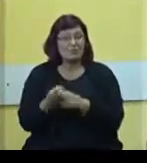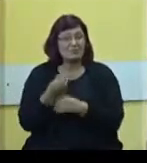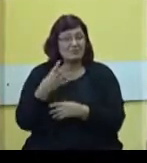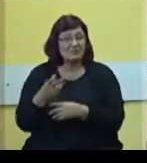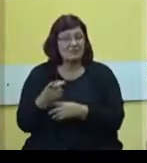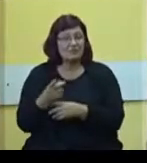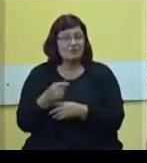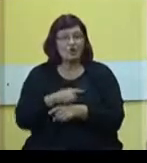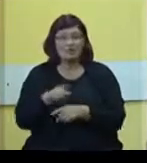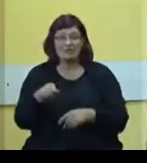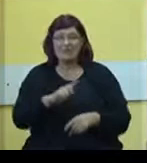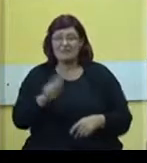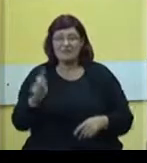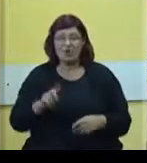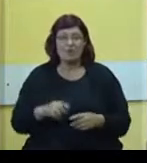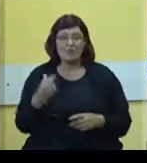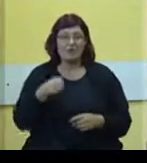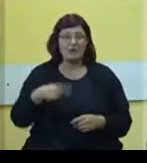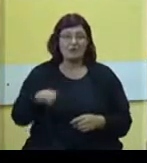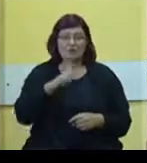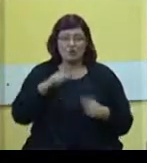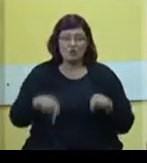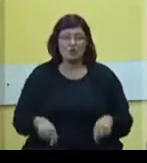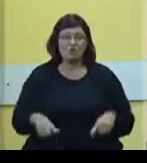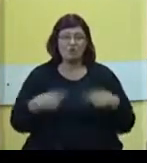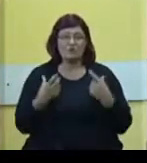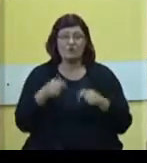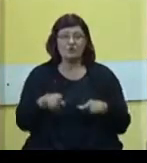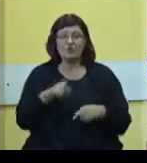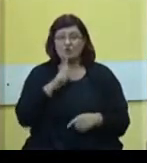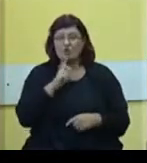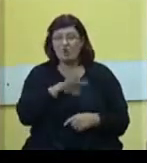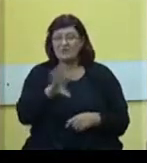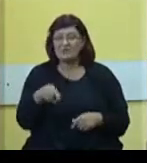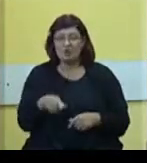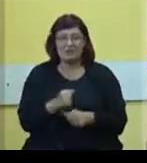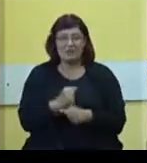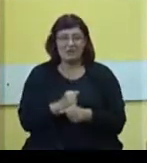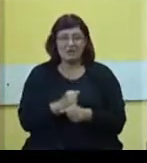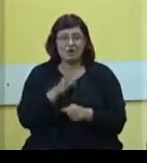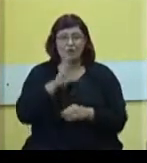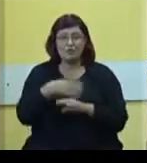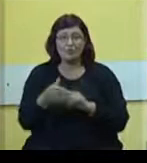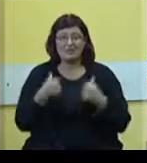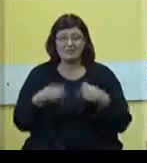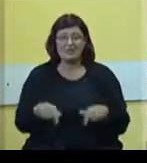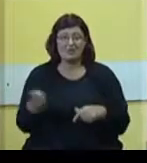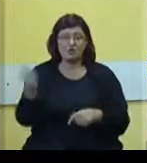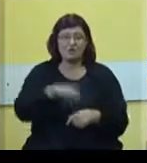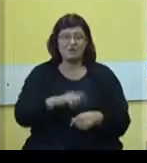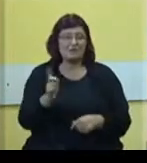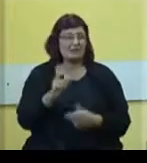nikome od nas koji ovde živimo i od onih za koje sve ovo radimo, koji posle nas dolazi, neće biti bolje.